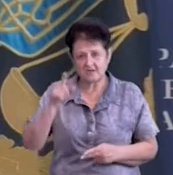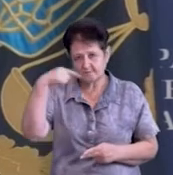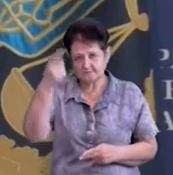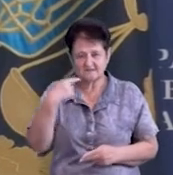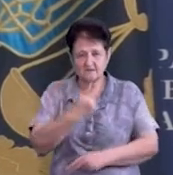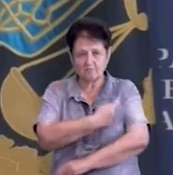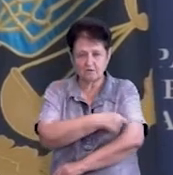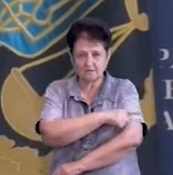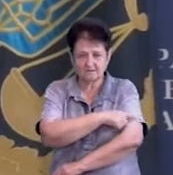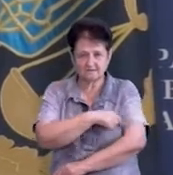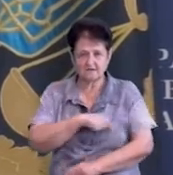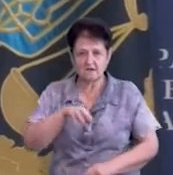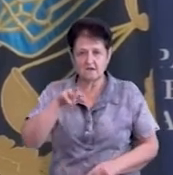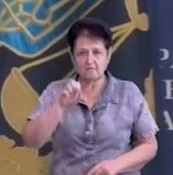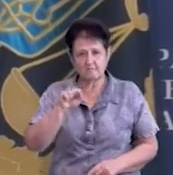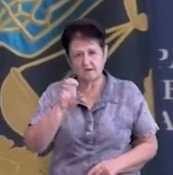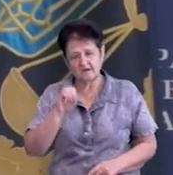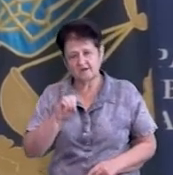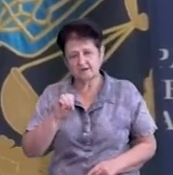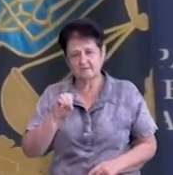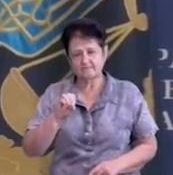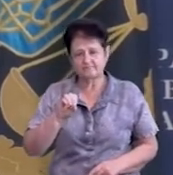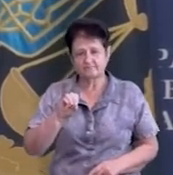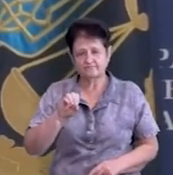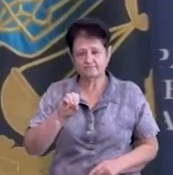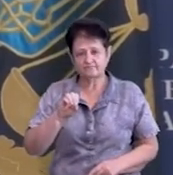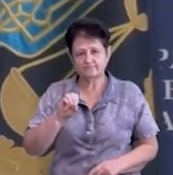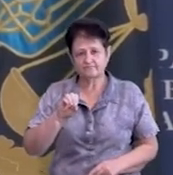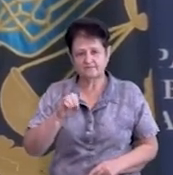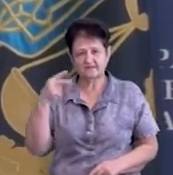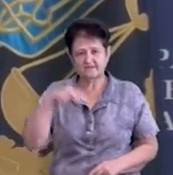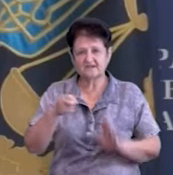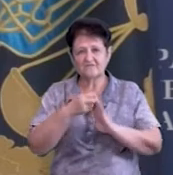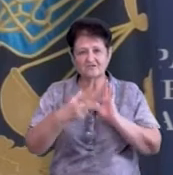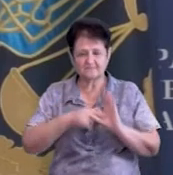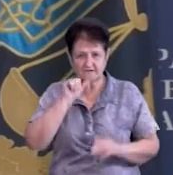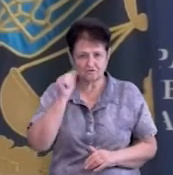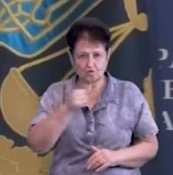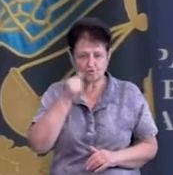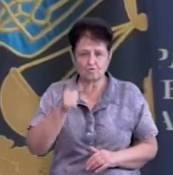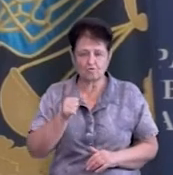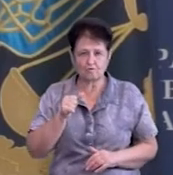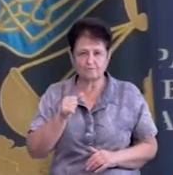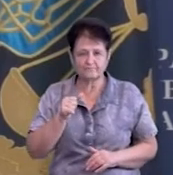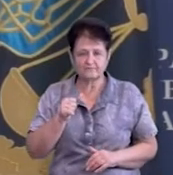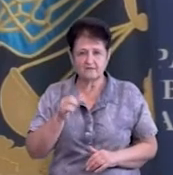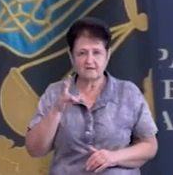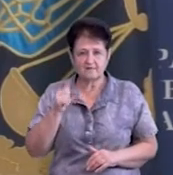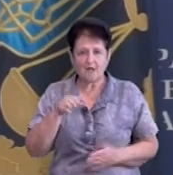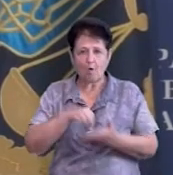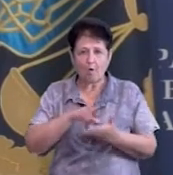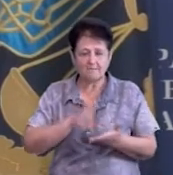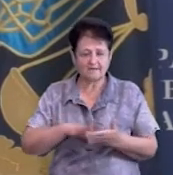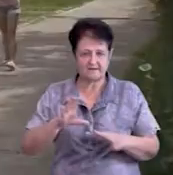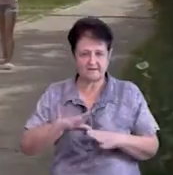психонарологічній лікарні у травні-чернім місяці 2018 року, проте на деобліку